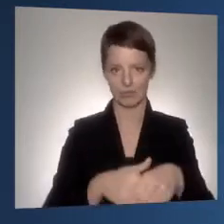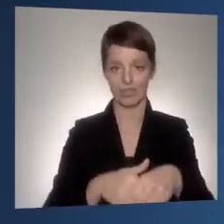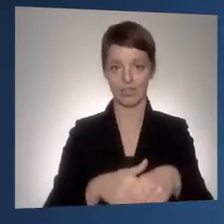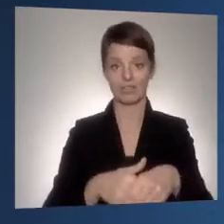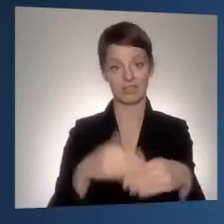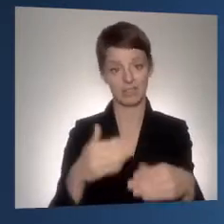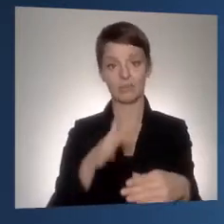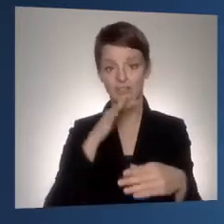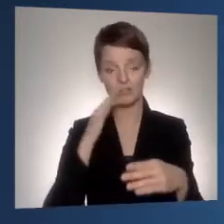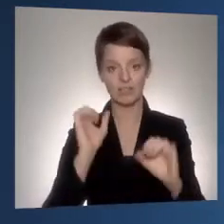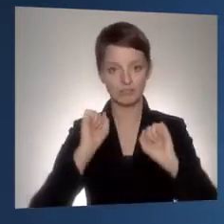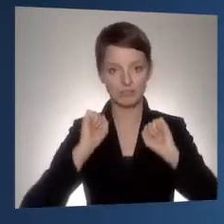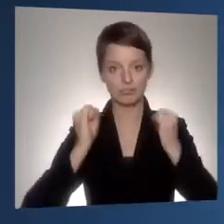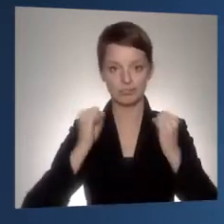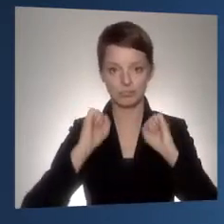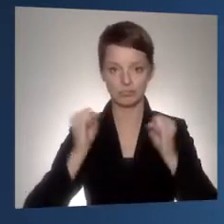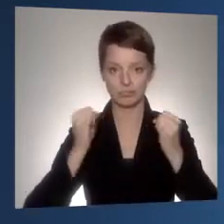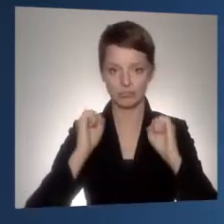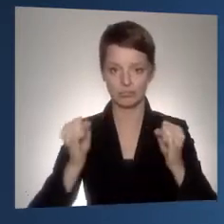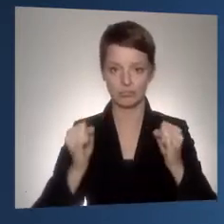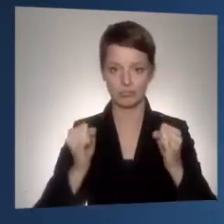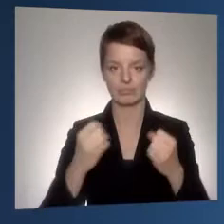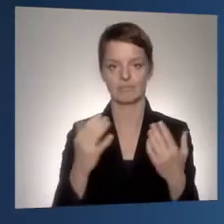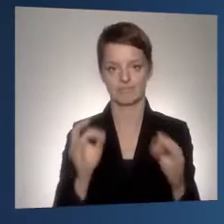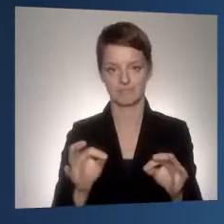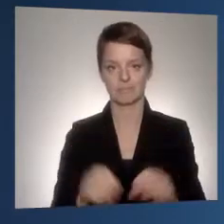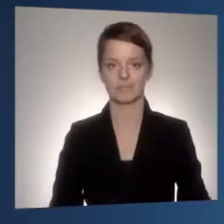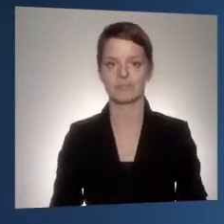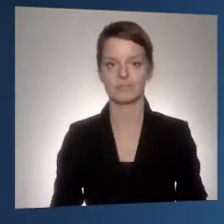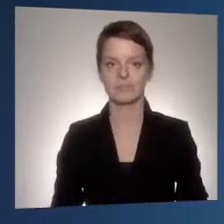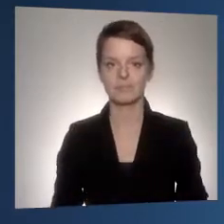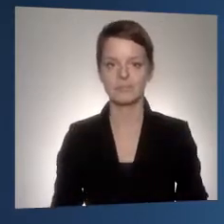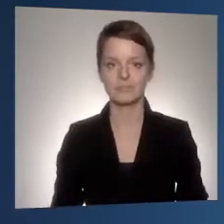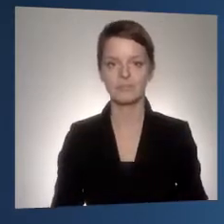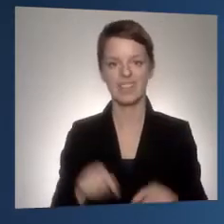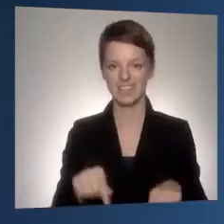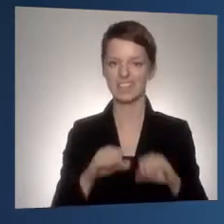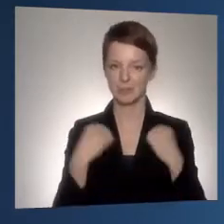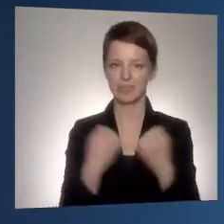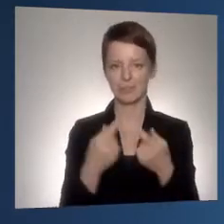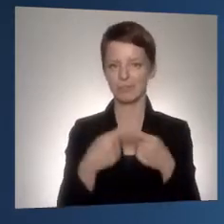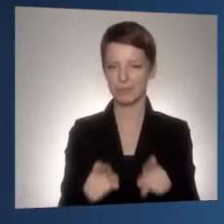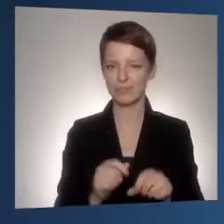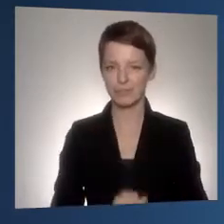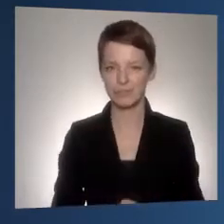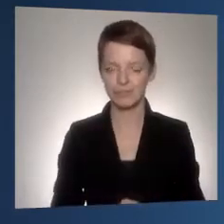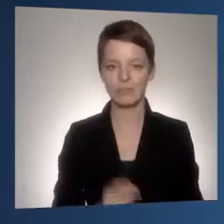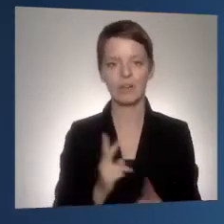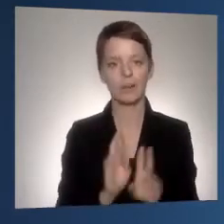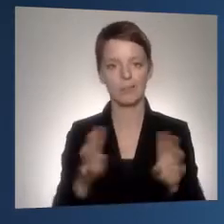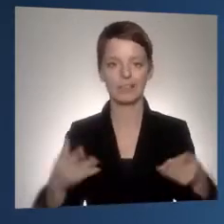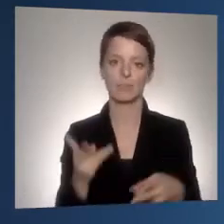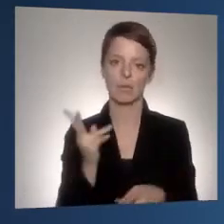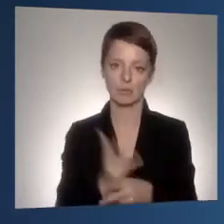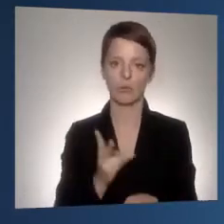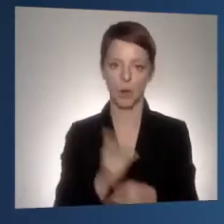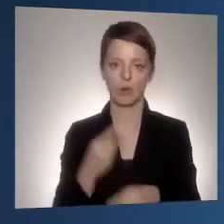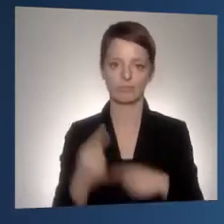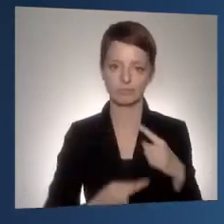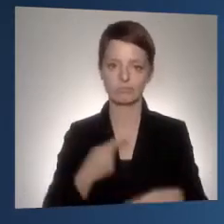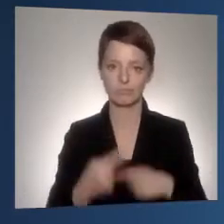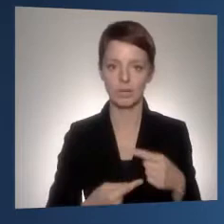Engagement verdient haben. Das ist natürlich jetzt hier eine komische Situation. Wir haben noch Pandemie. Normalerweise hätten